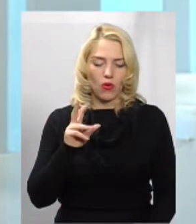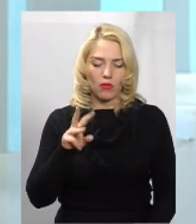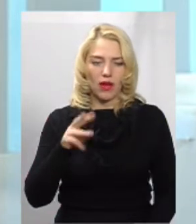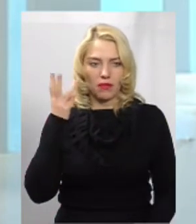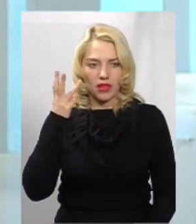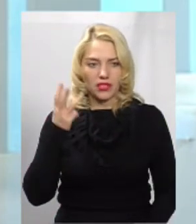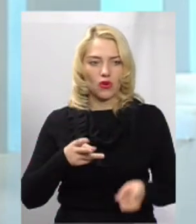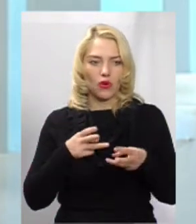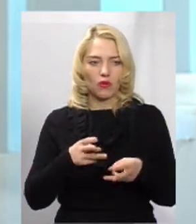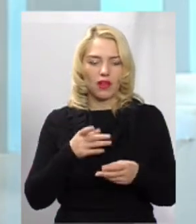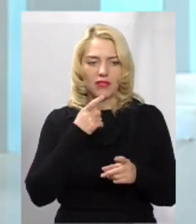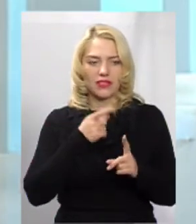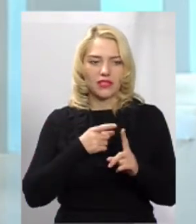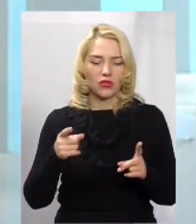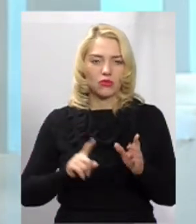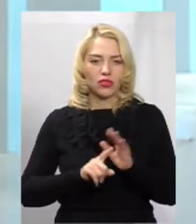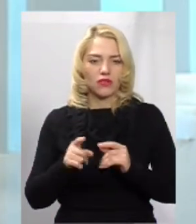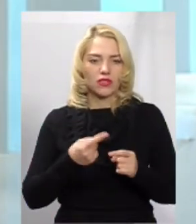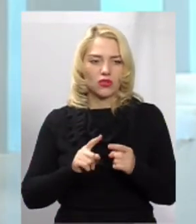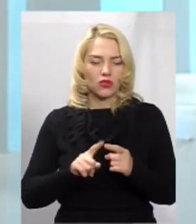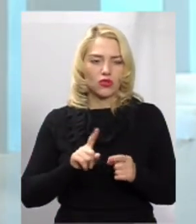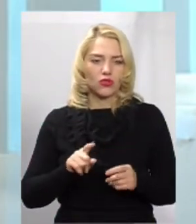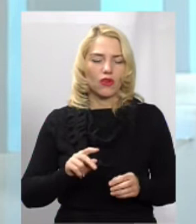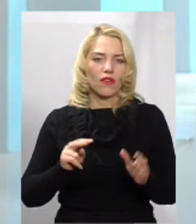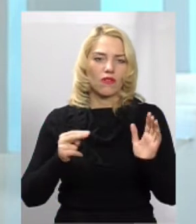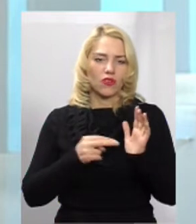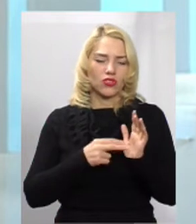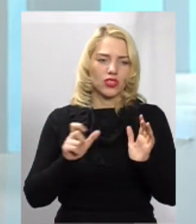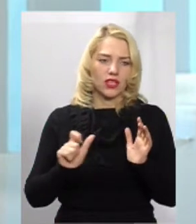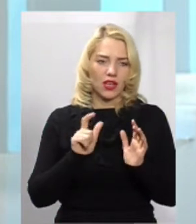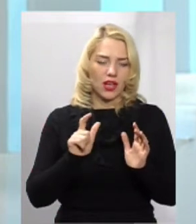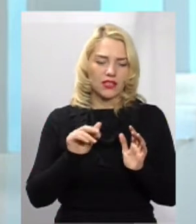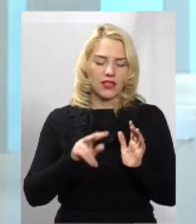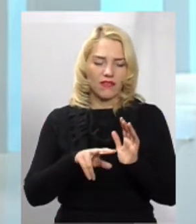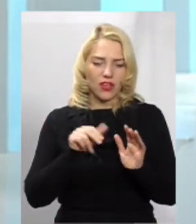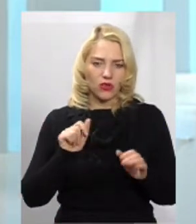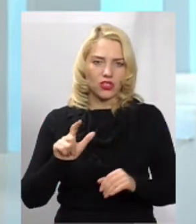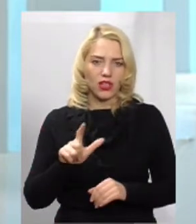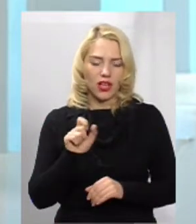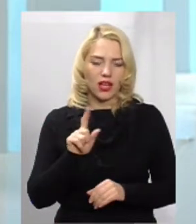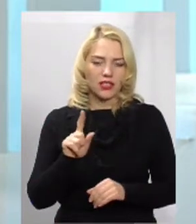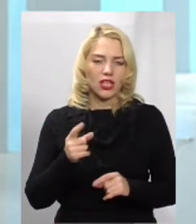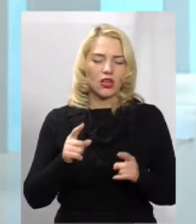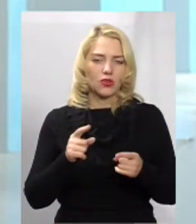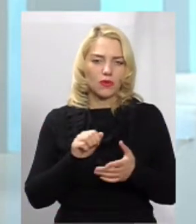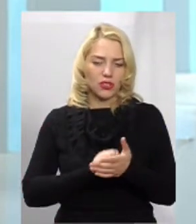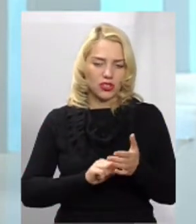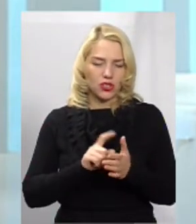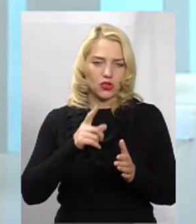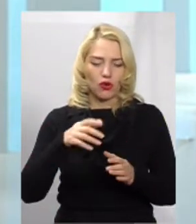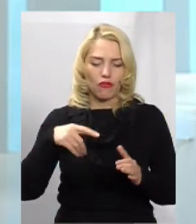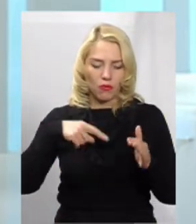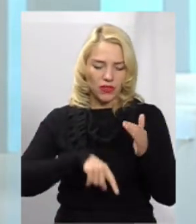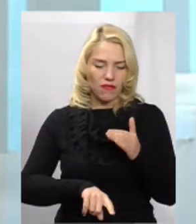з того, що включили газ. Відключили газ через те, що у підвалах точуть труби. Моя колега, Насія